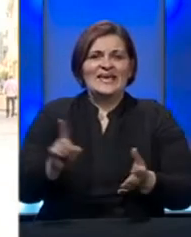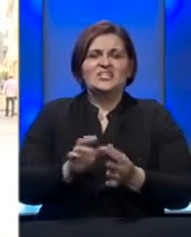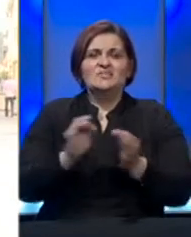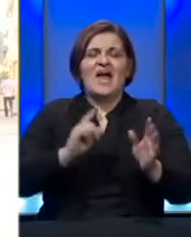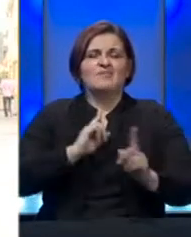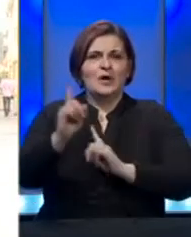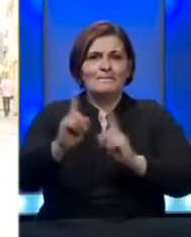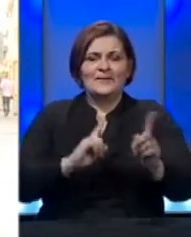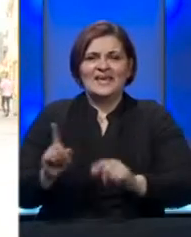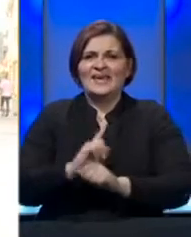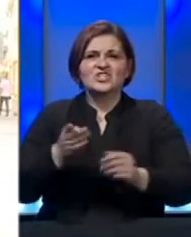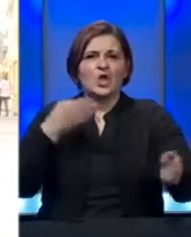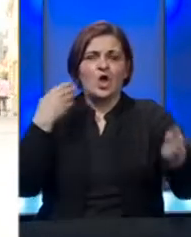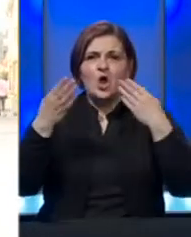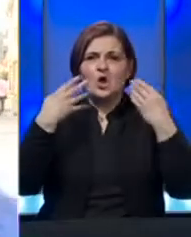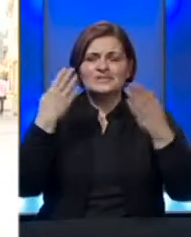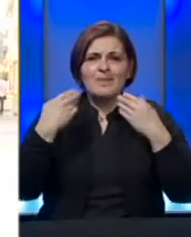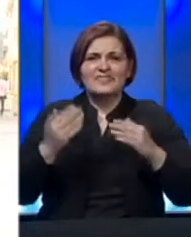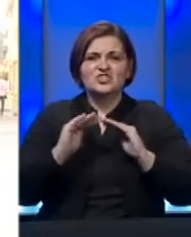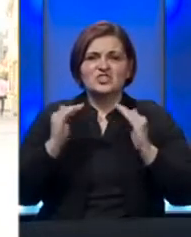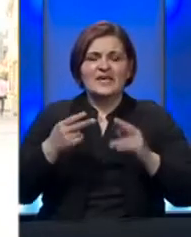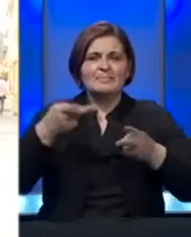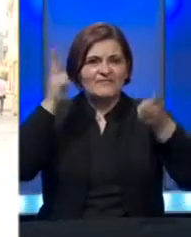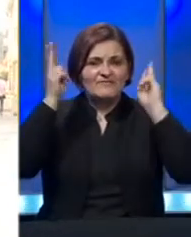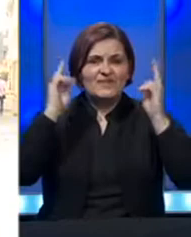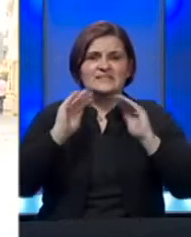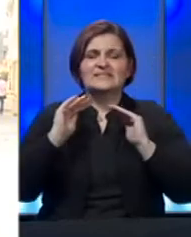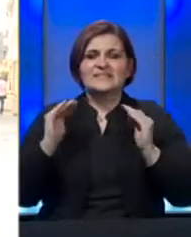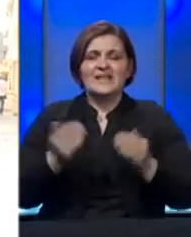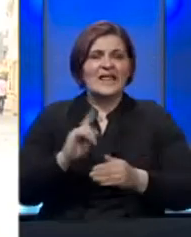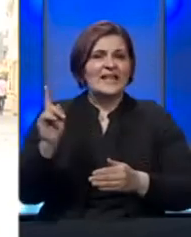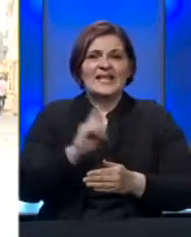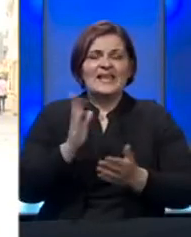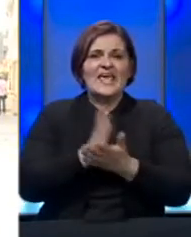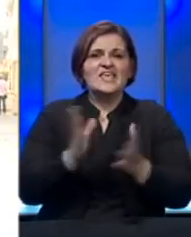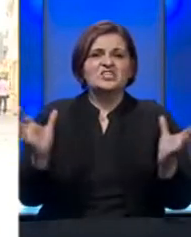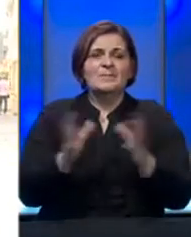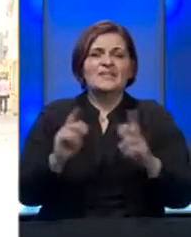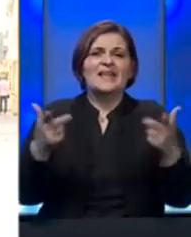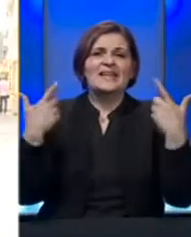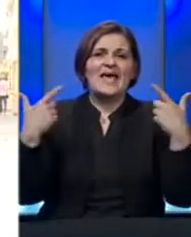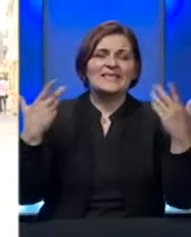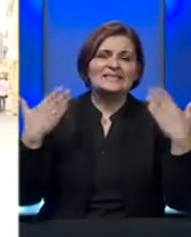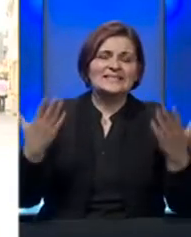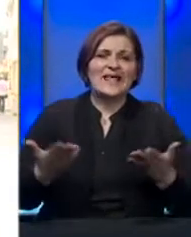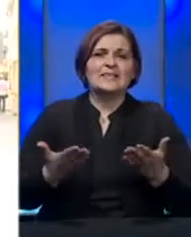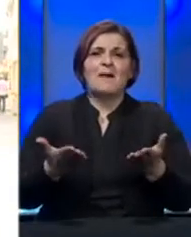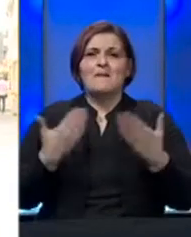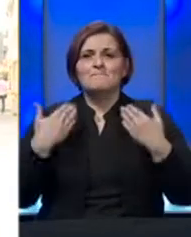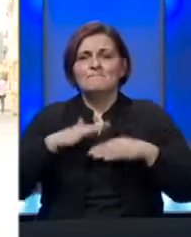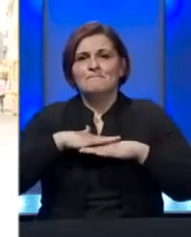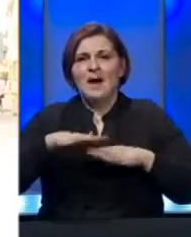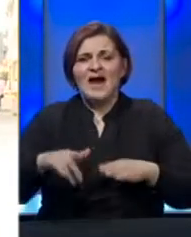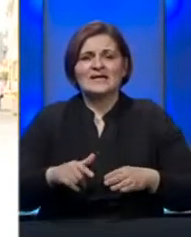prevoza, neće raditi kozmetički saloni, frizerski saloni, neće biti druženja na izletištima, parkovima,